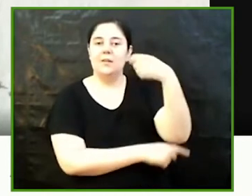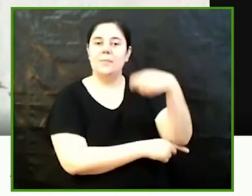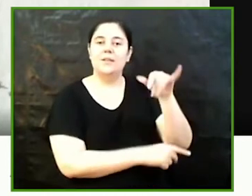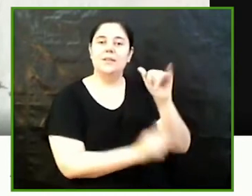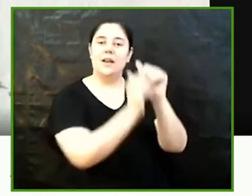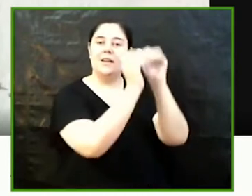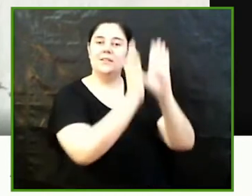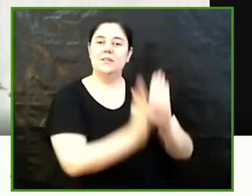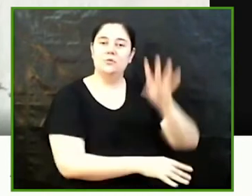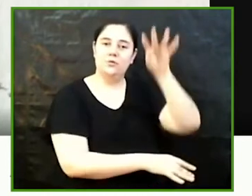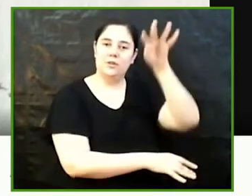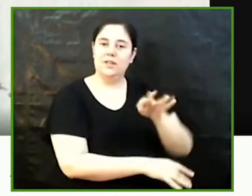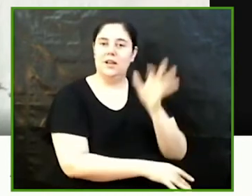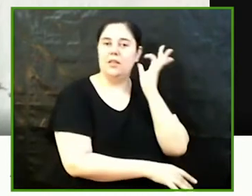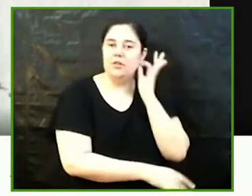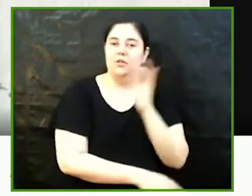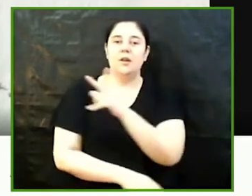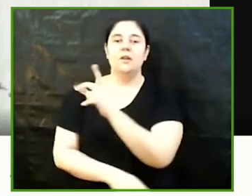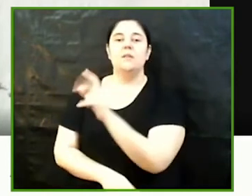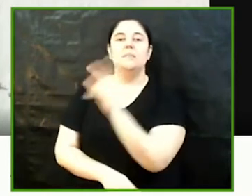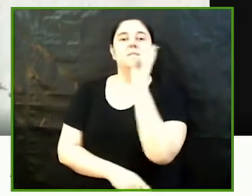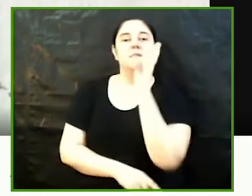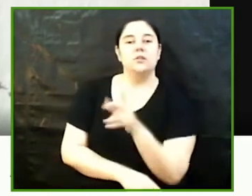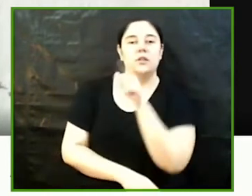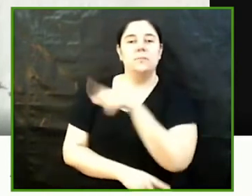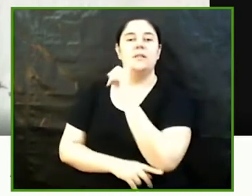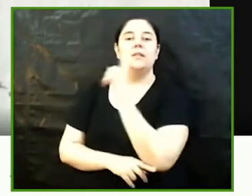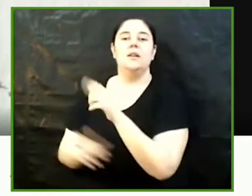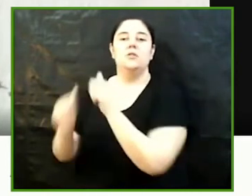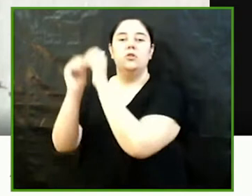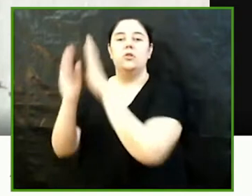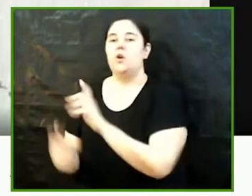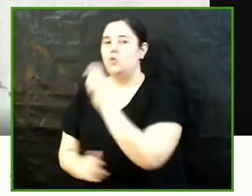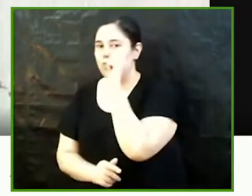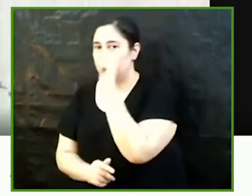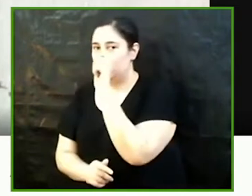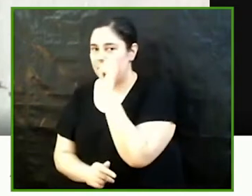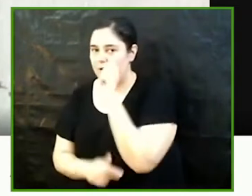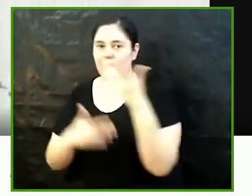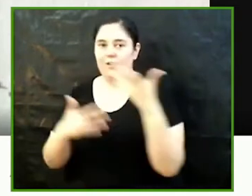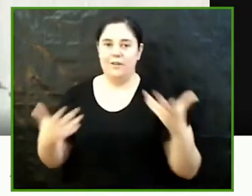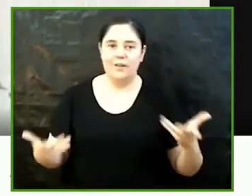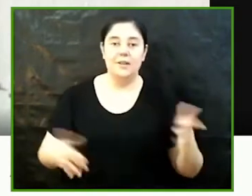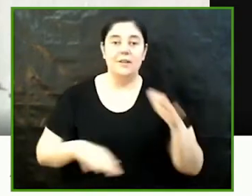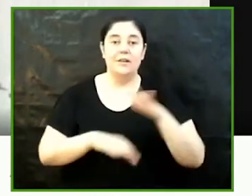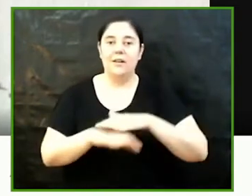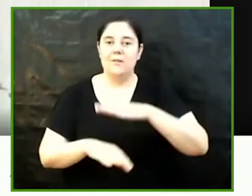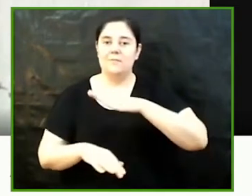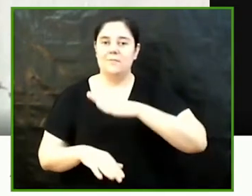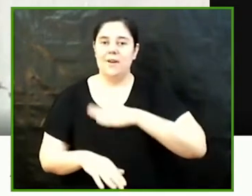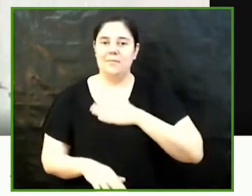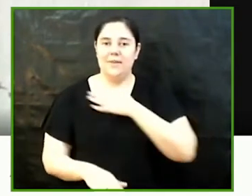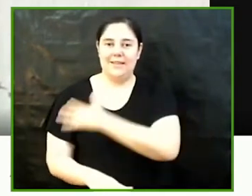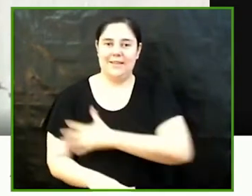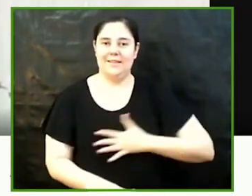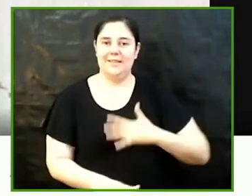Català de les Dones, vicerrectora i directora de l'Observatori, la veritat és que és per mi un plaer